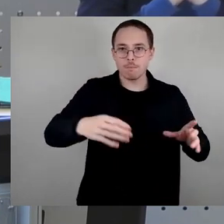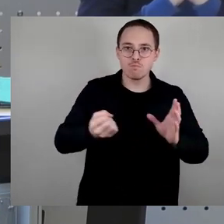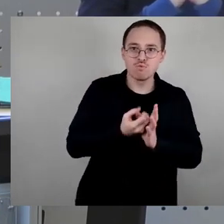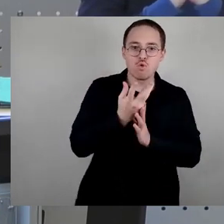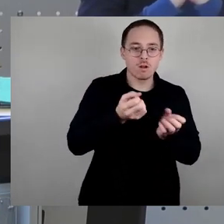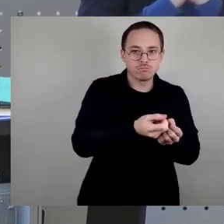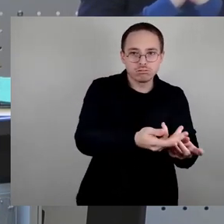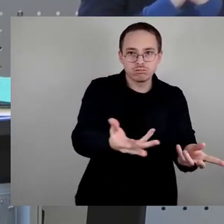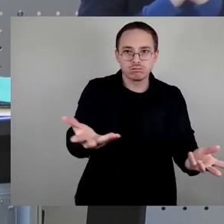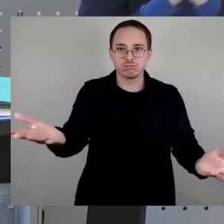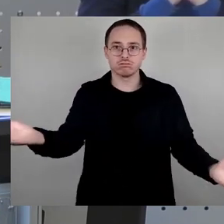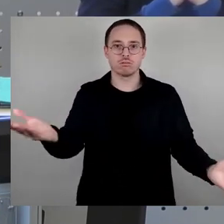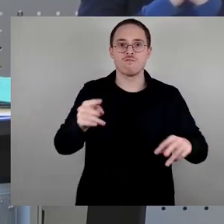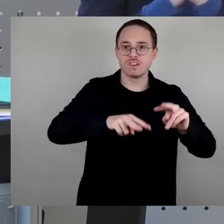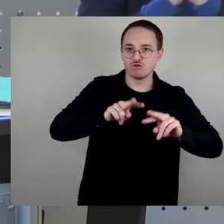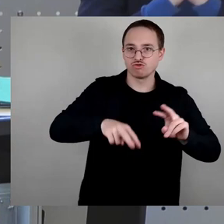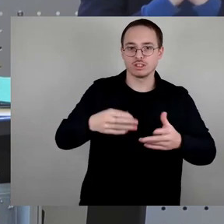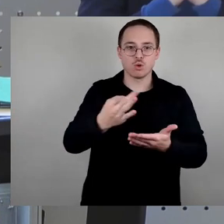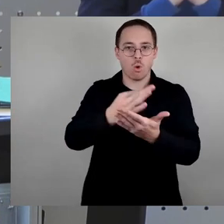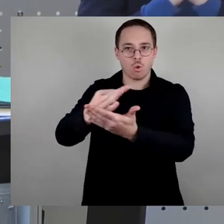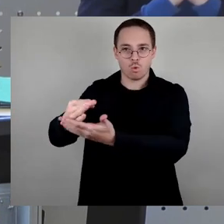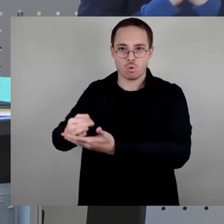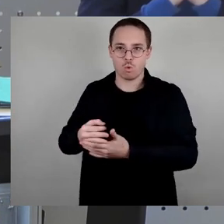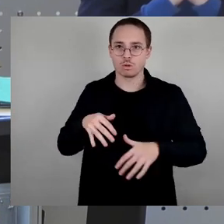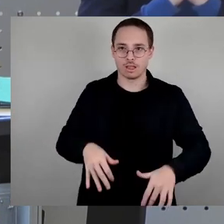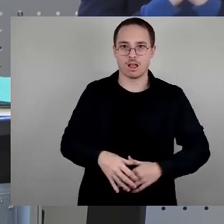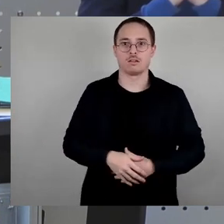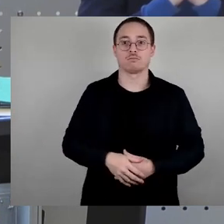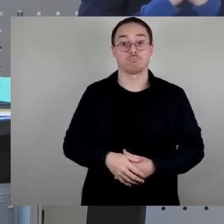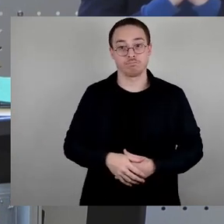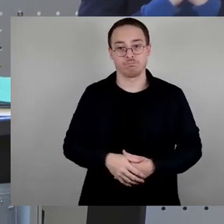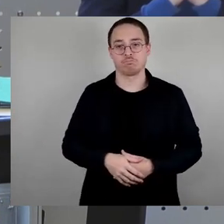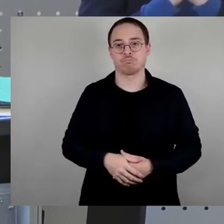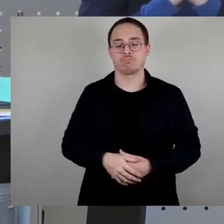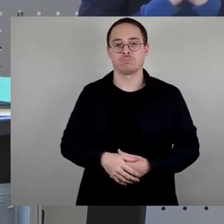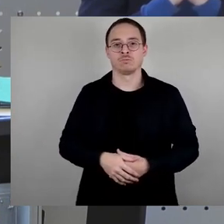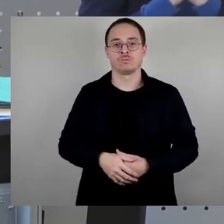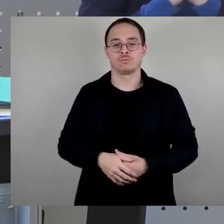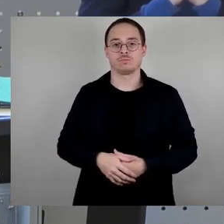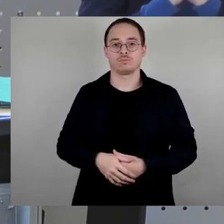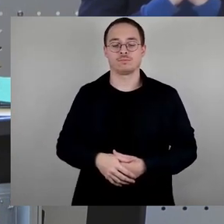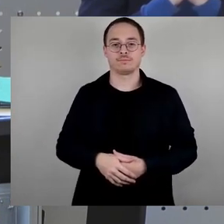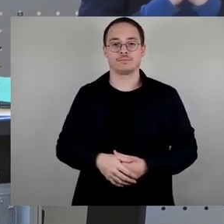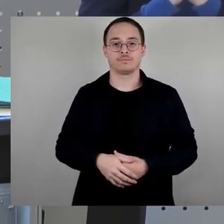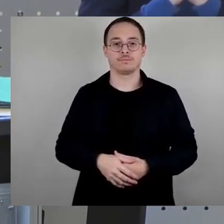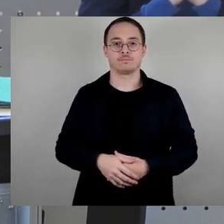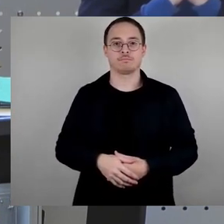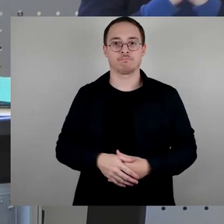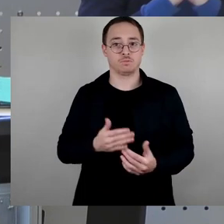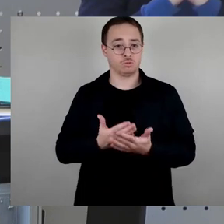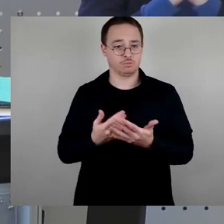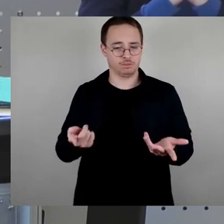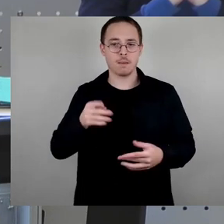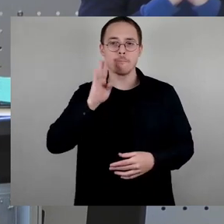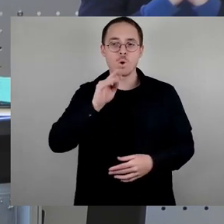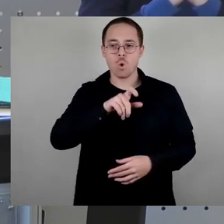an verschiedenen Orten, welche mit dem 13. Februar in Zusammenhang stehen, niedergelegt wurden. Diese bürgerschaftliche Eigeninitiative sollten wir